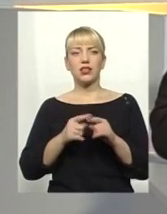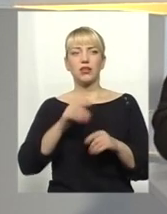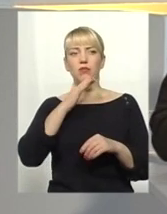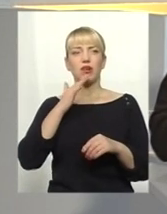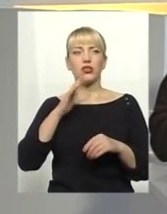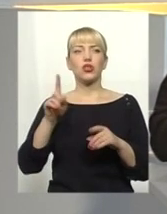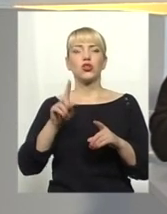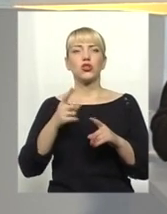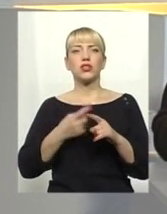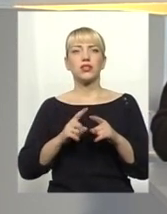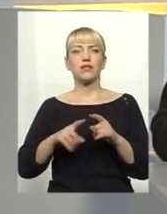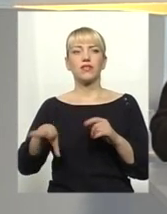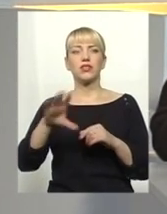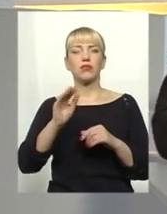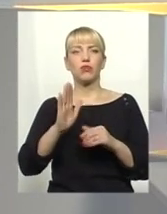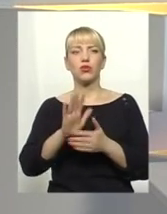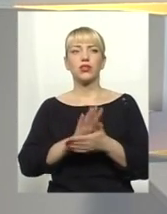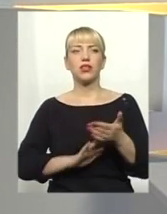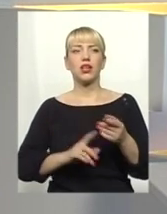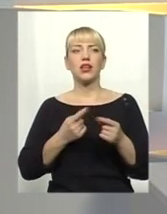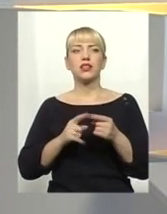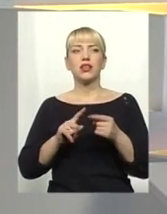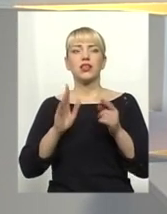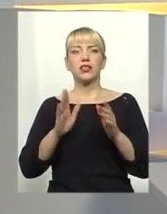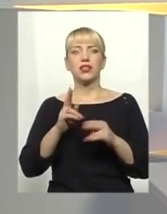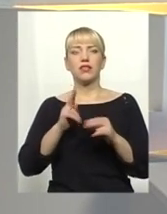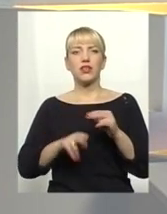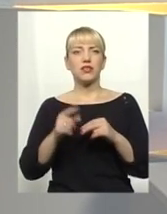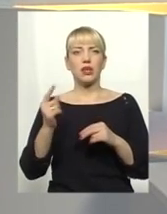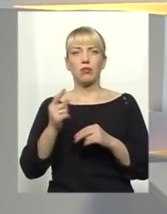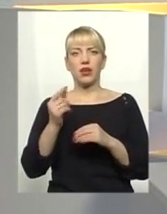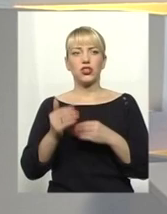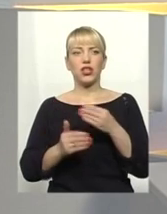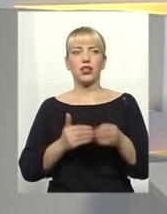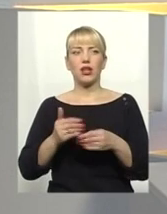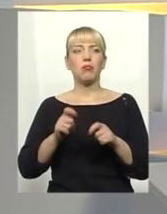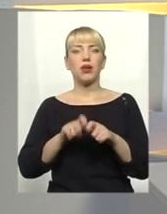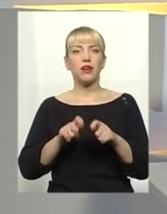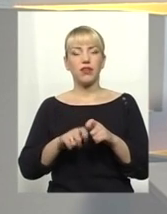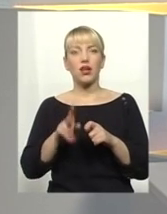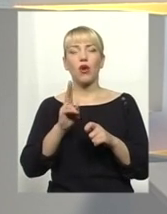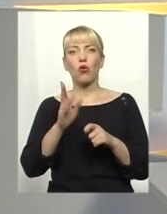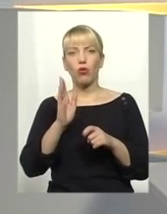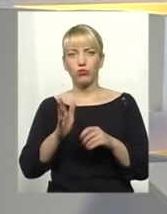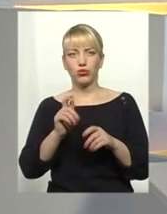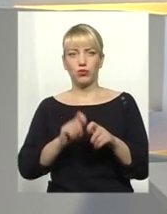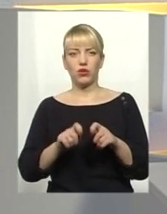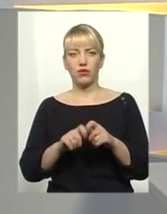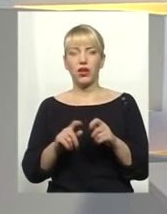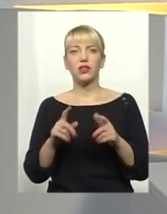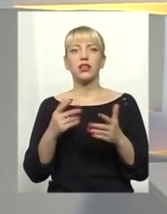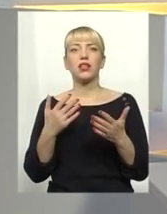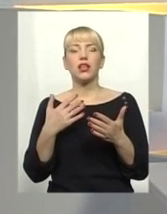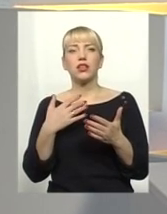буде далі? Адже це тільки перший етап завершився. Як відбуватиметься перевірка? Кого перевірятимуть? На що перевірятимуть? Кого в першу чергу